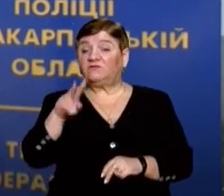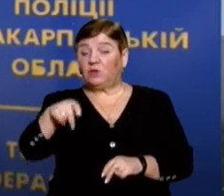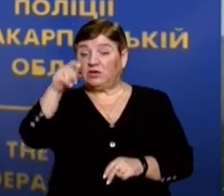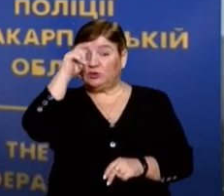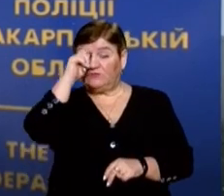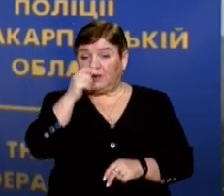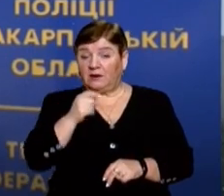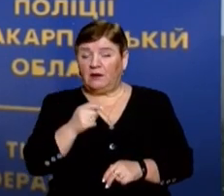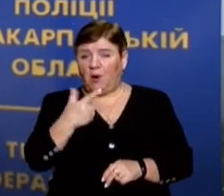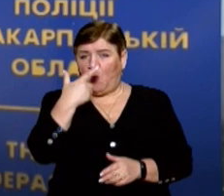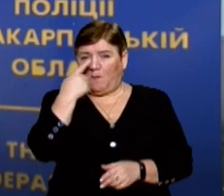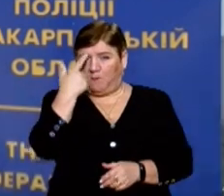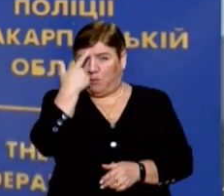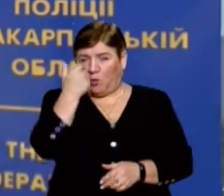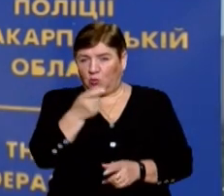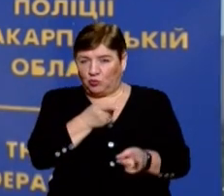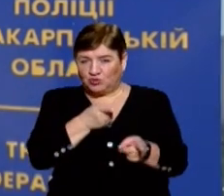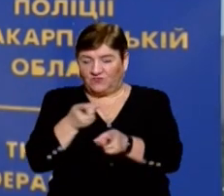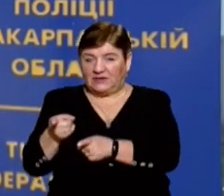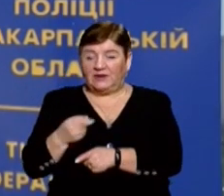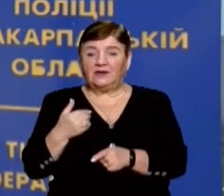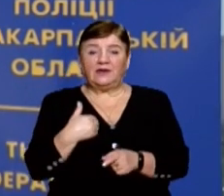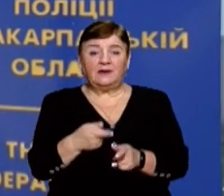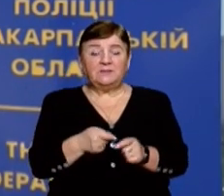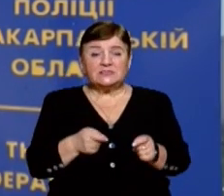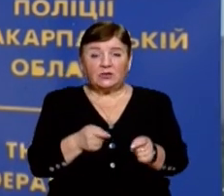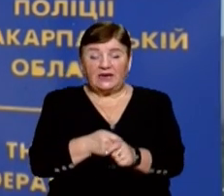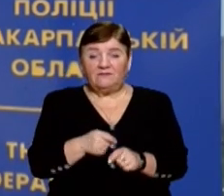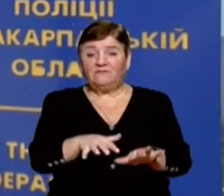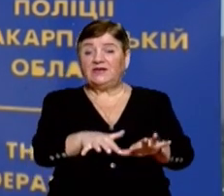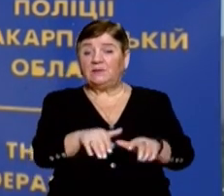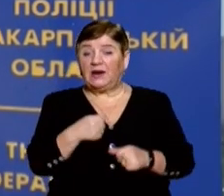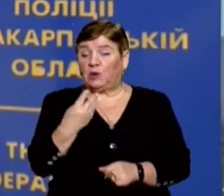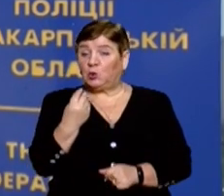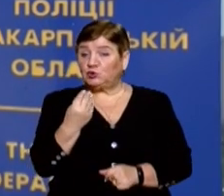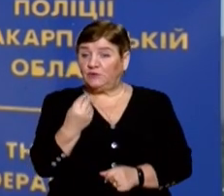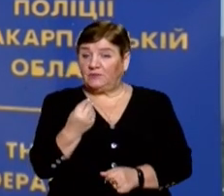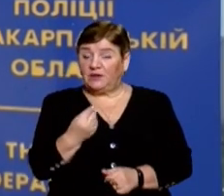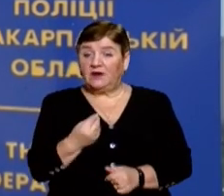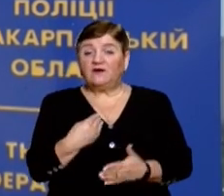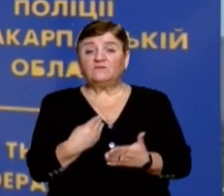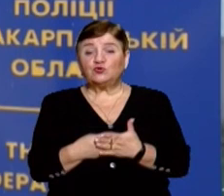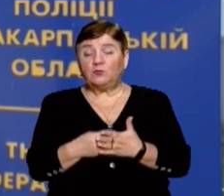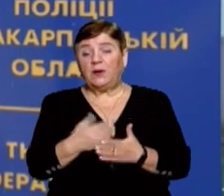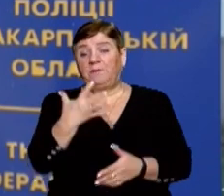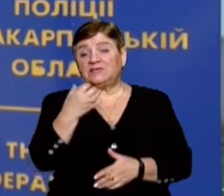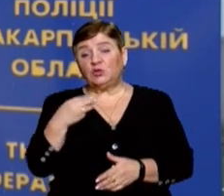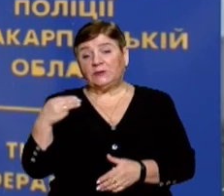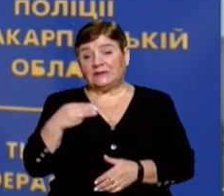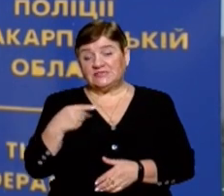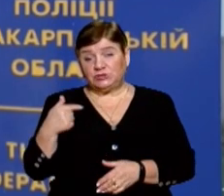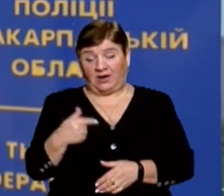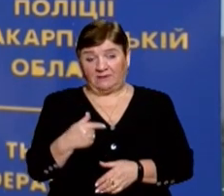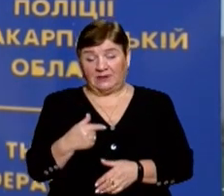погрожували предметом, схожим на пістолет, та відібрали у працівниці грошові кошти в сумі понад 500 тисяч